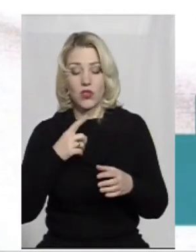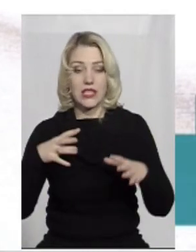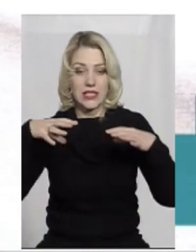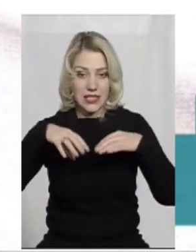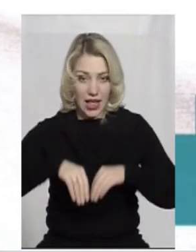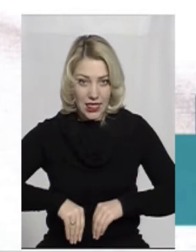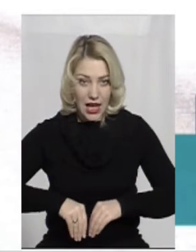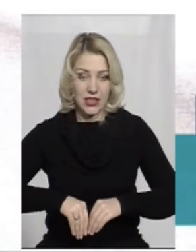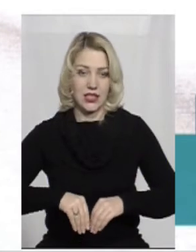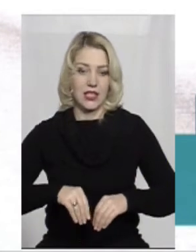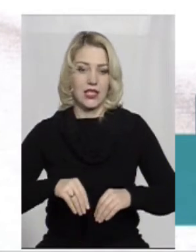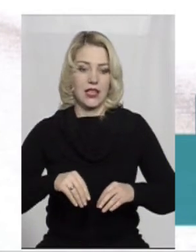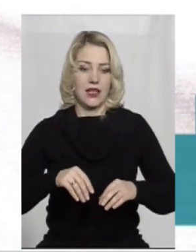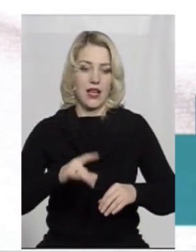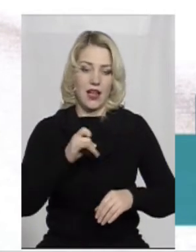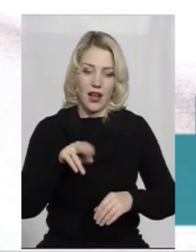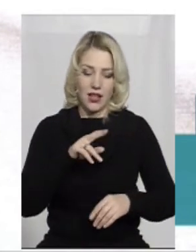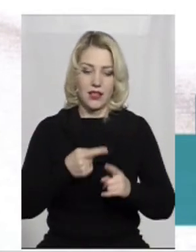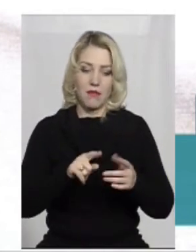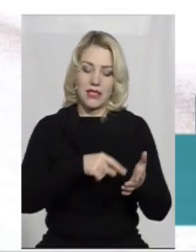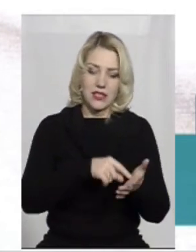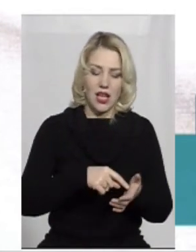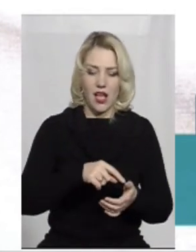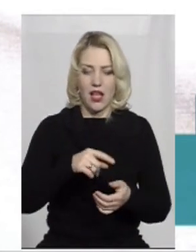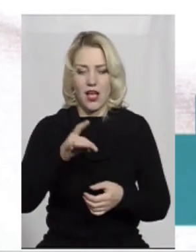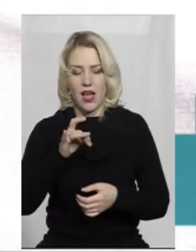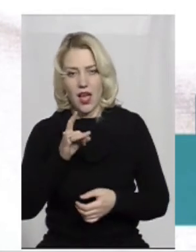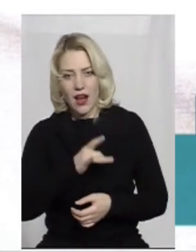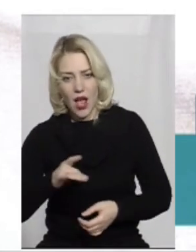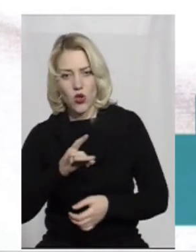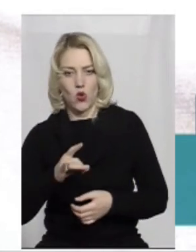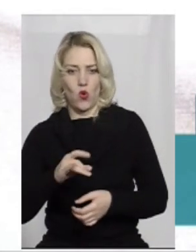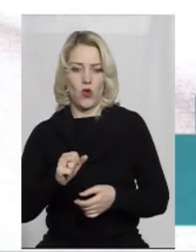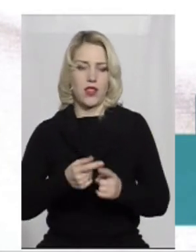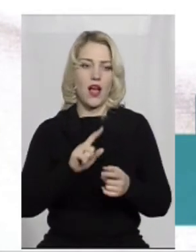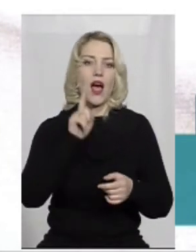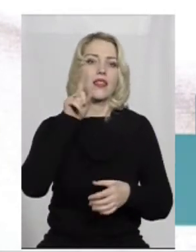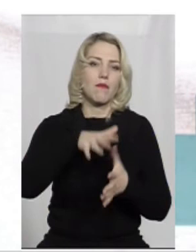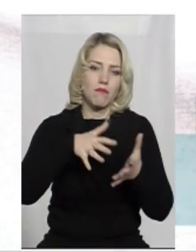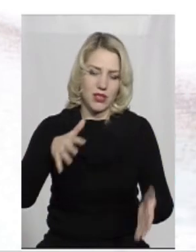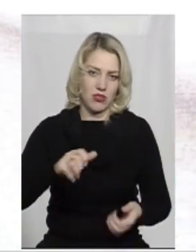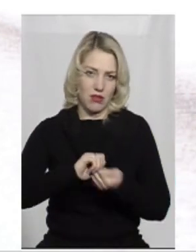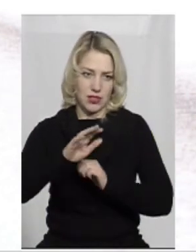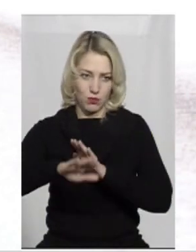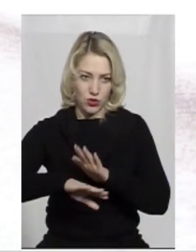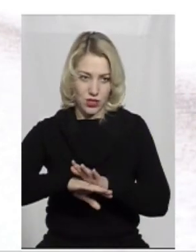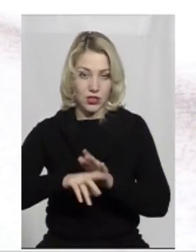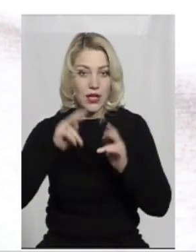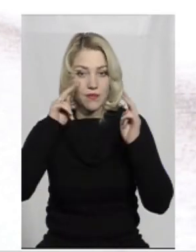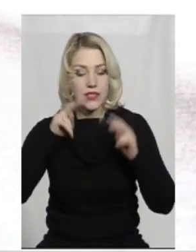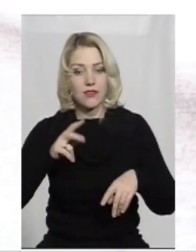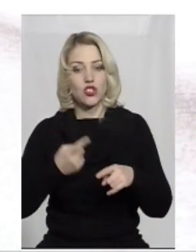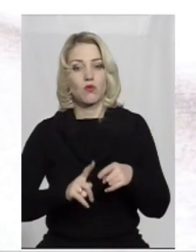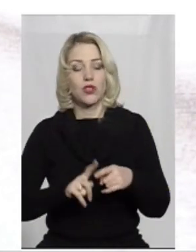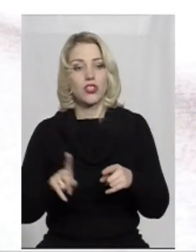і міської, і обласної, і районних рад, а тим більше в Кам'янці-Подільському свідчить про те,